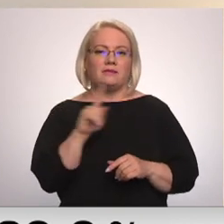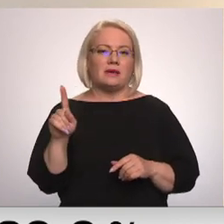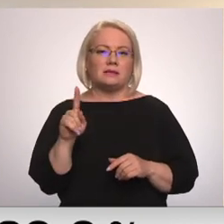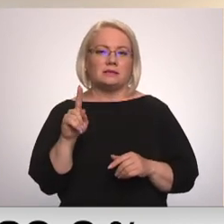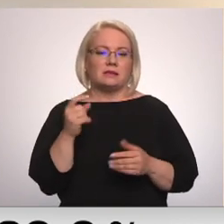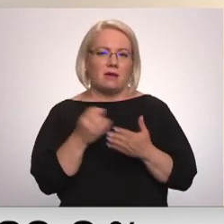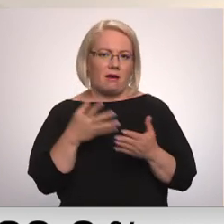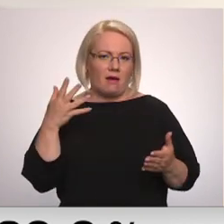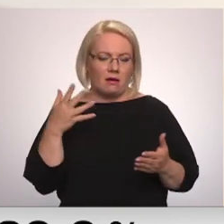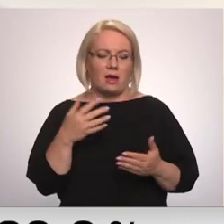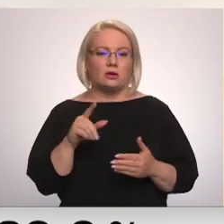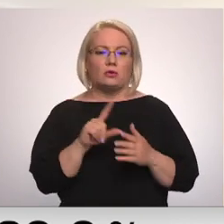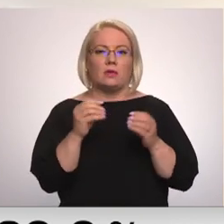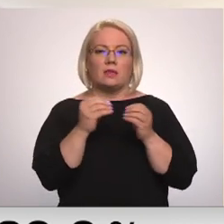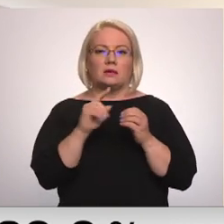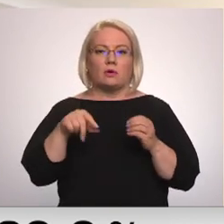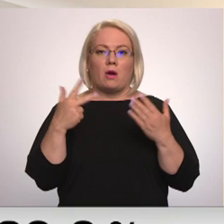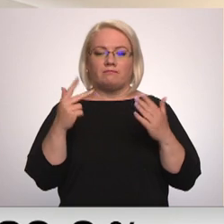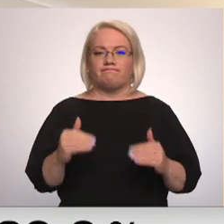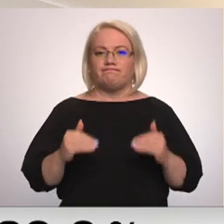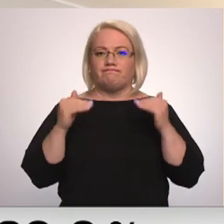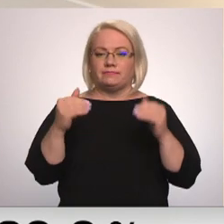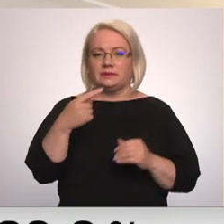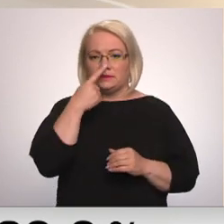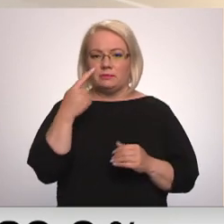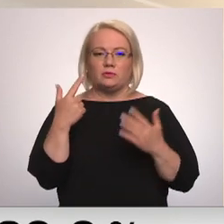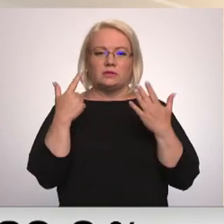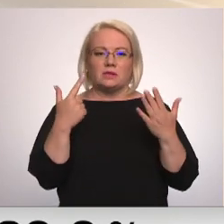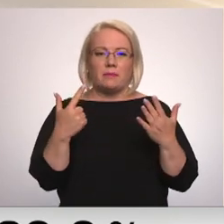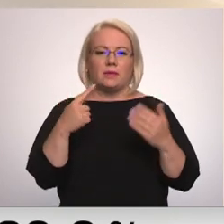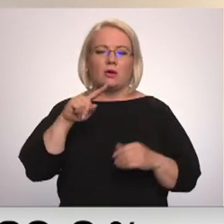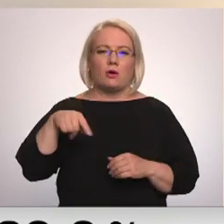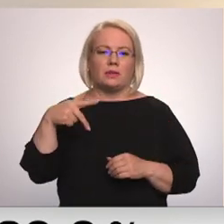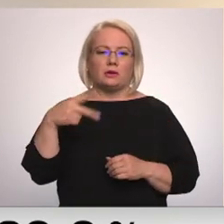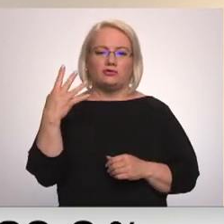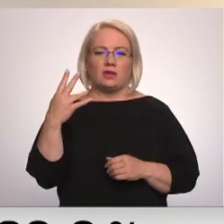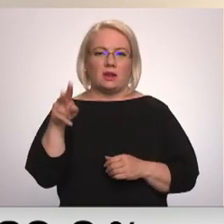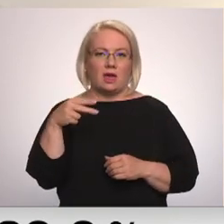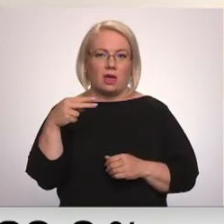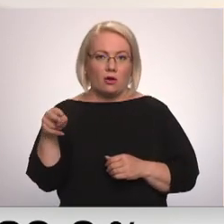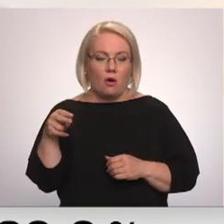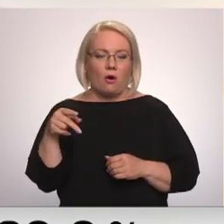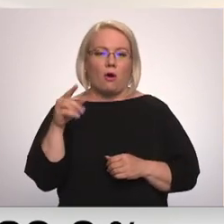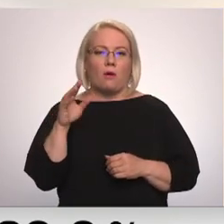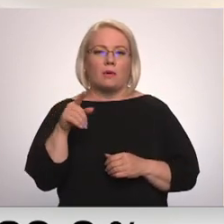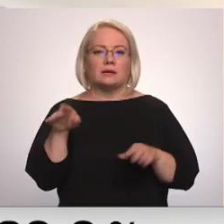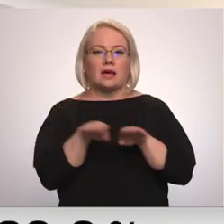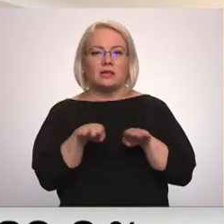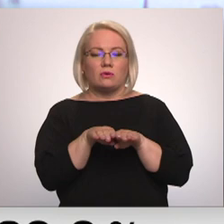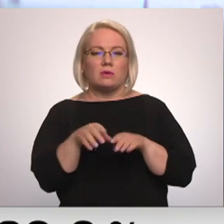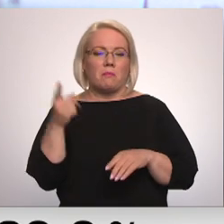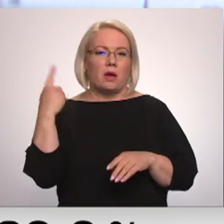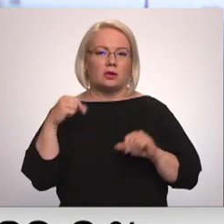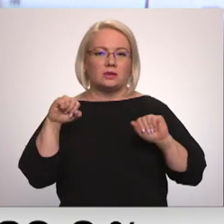– no 10,8 eiro uz 107,34 eiro par megavatstundu. Kāpums ir liels arī salīdzinot ar pagājušo